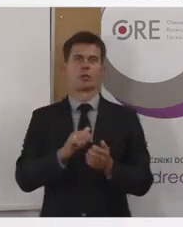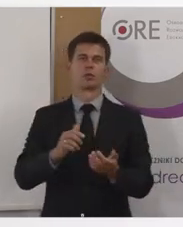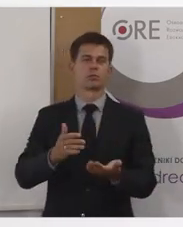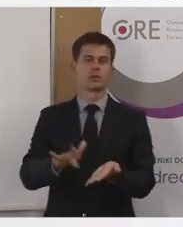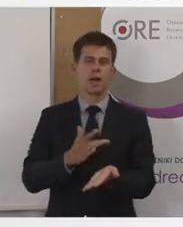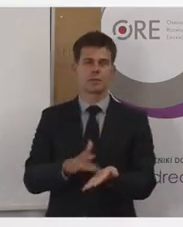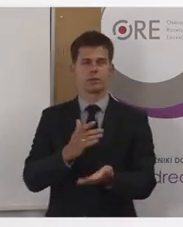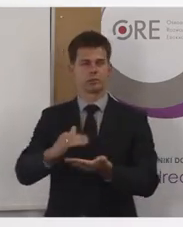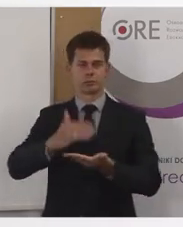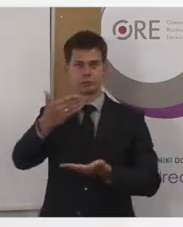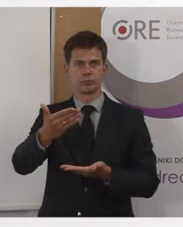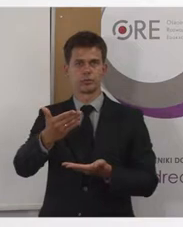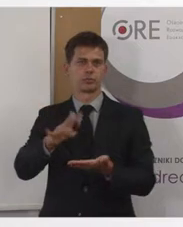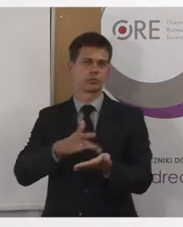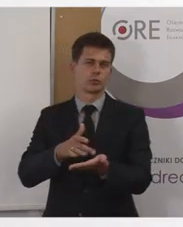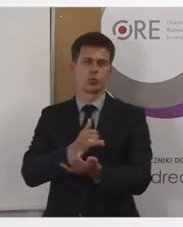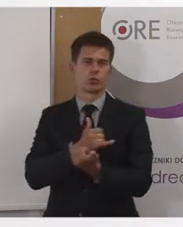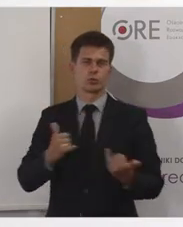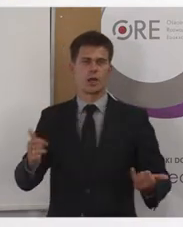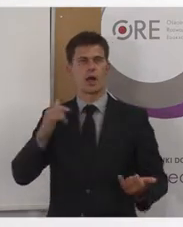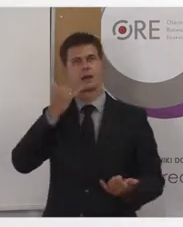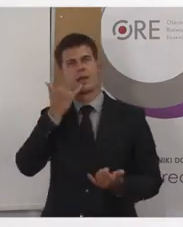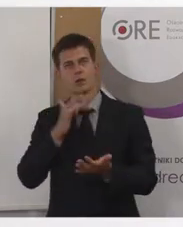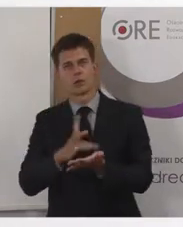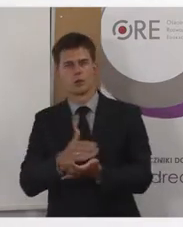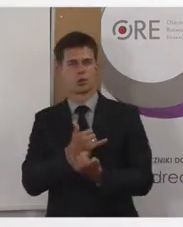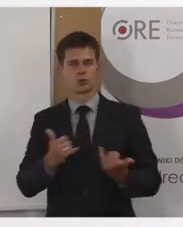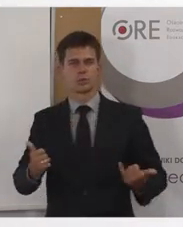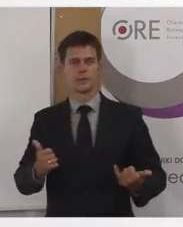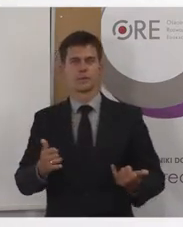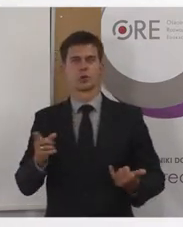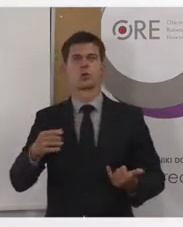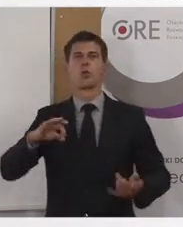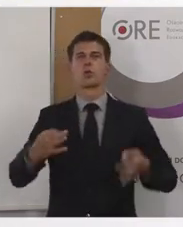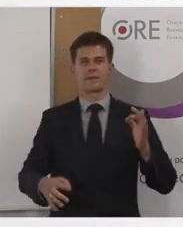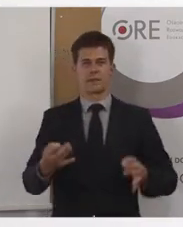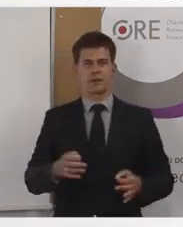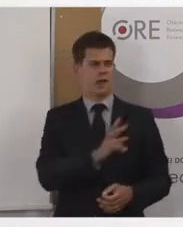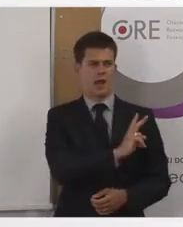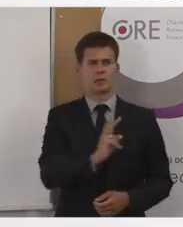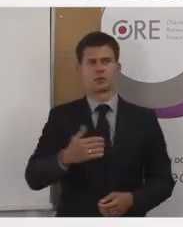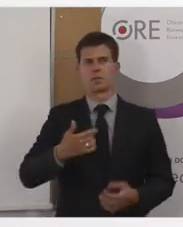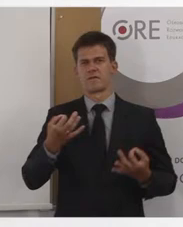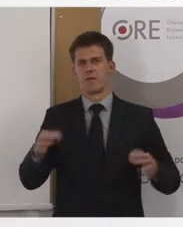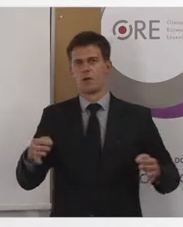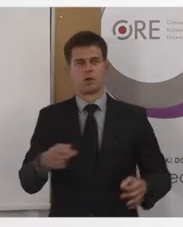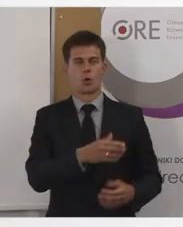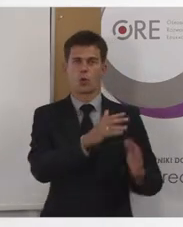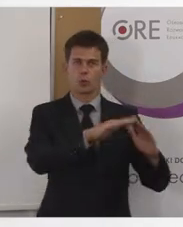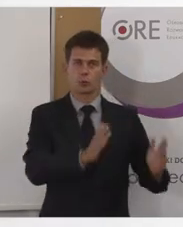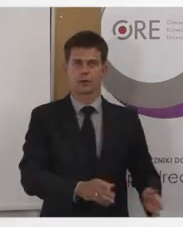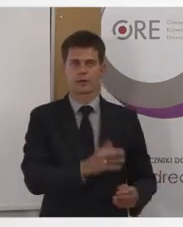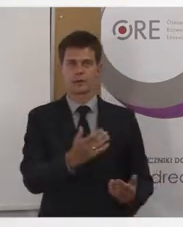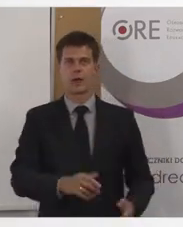na smartfonie. Tu jest właśnie ta uniwersalność, tak, że możemy zapoznać się